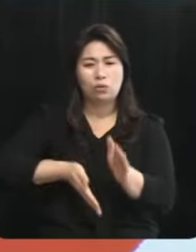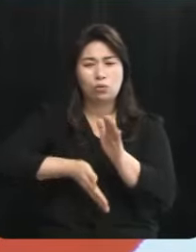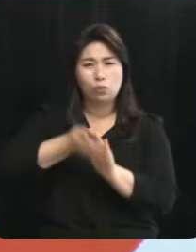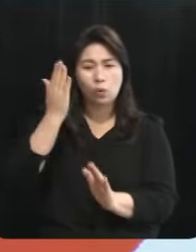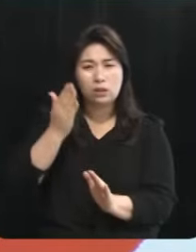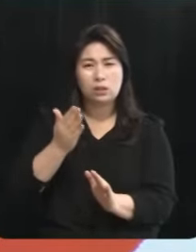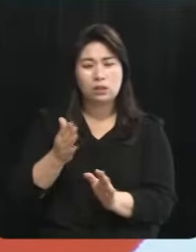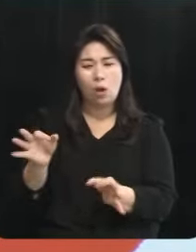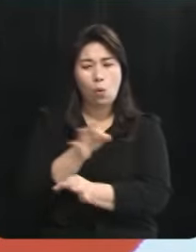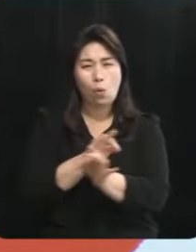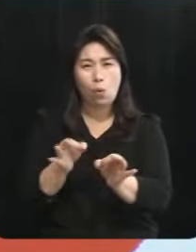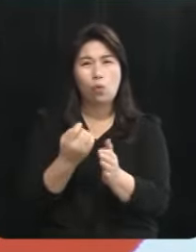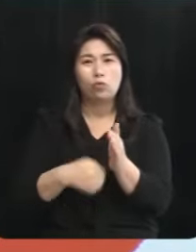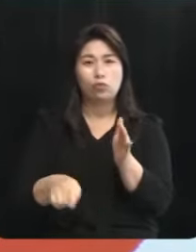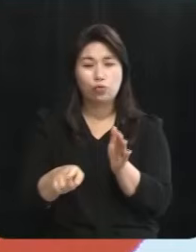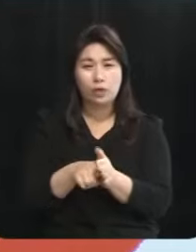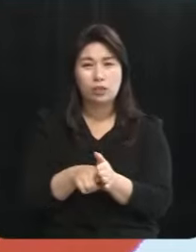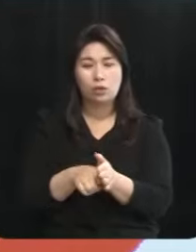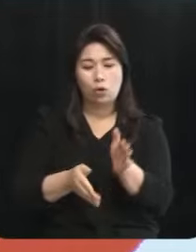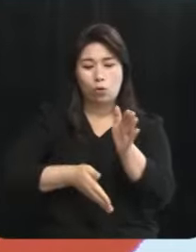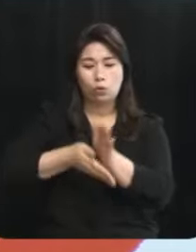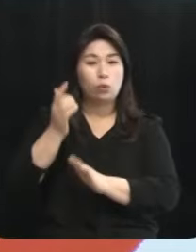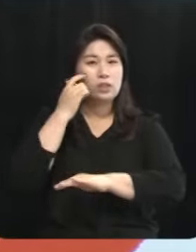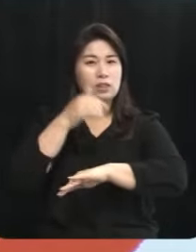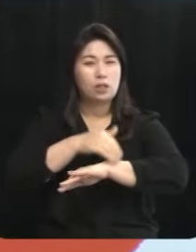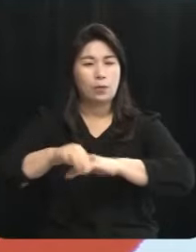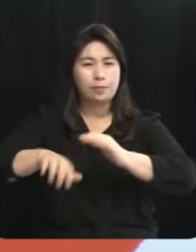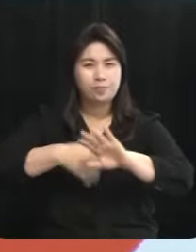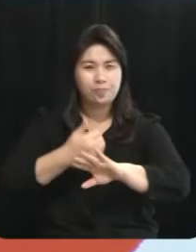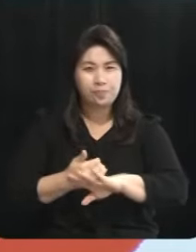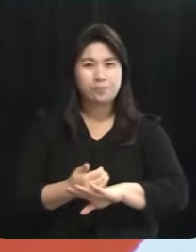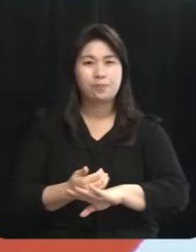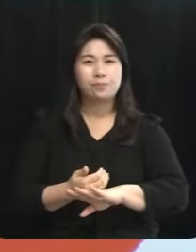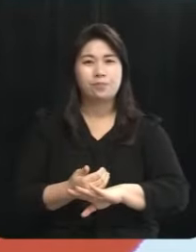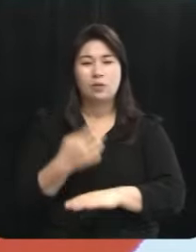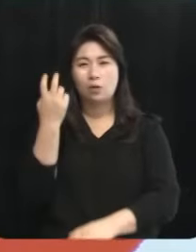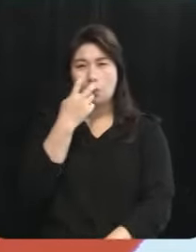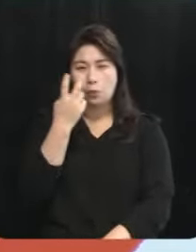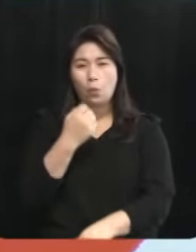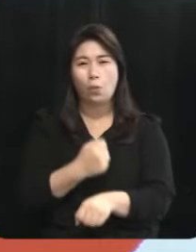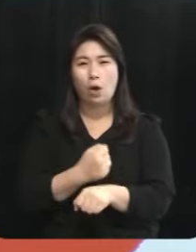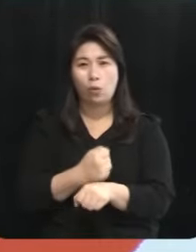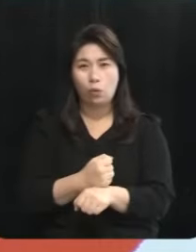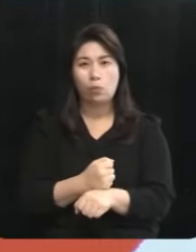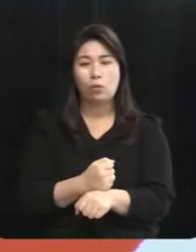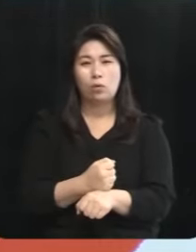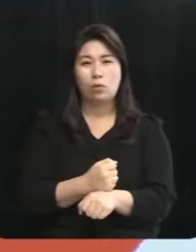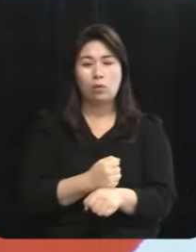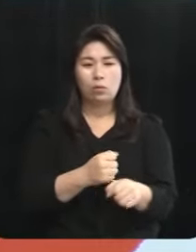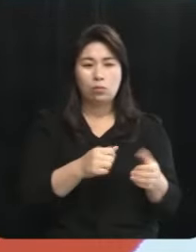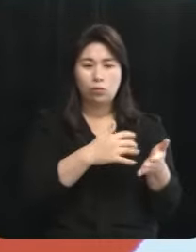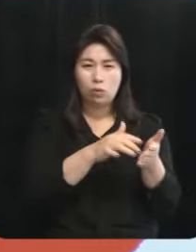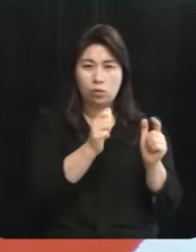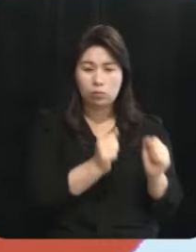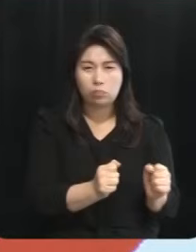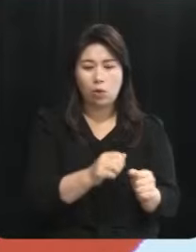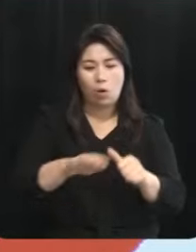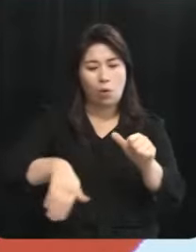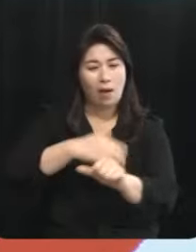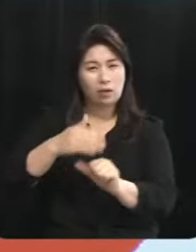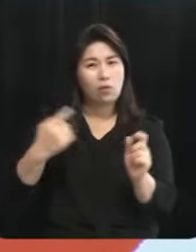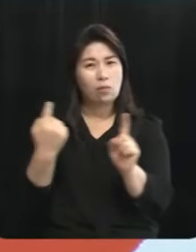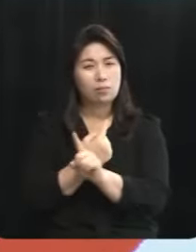구도심 도시계획을 전면적으로 검토하여 정주 여건 및 도시 환경을